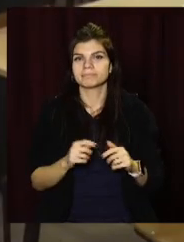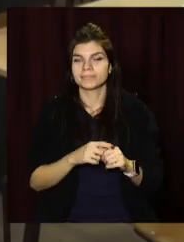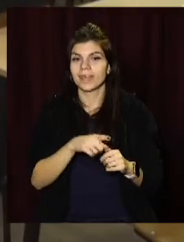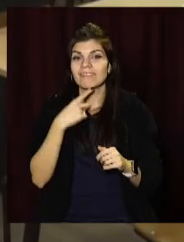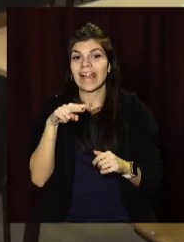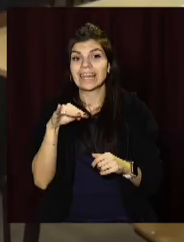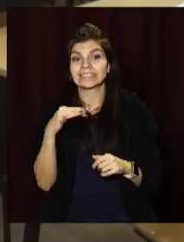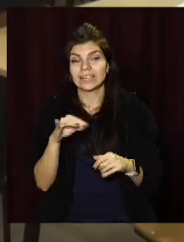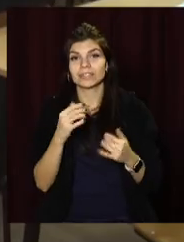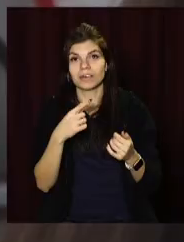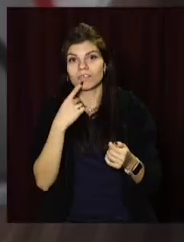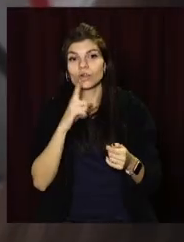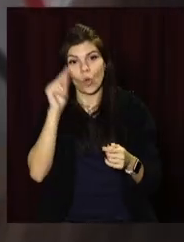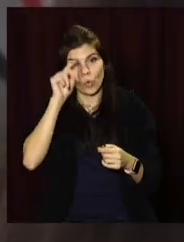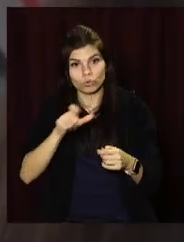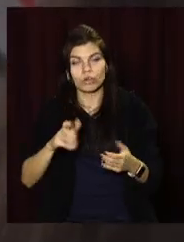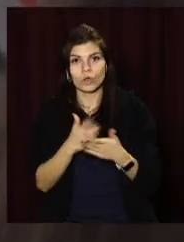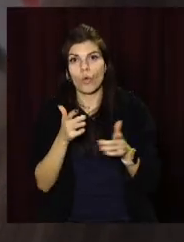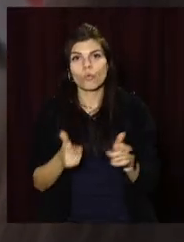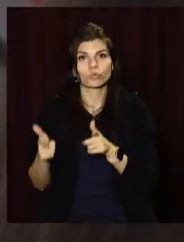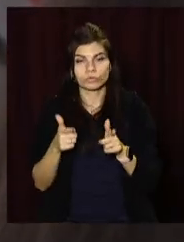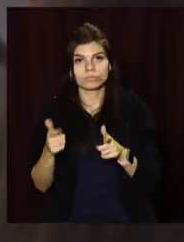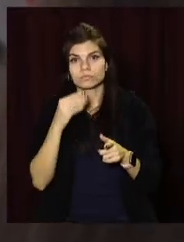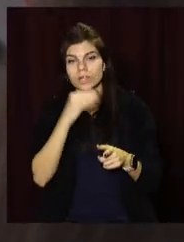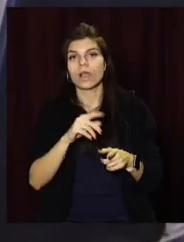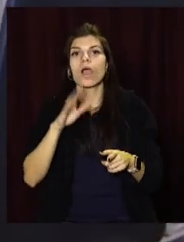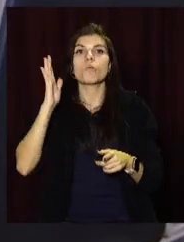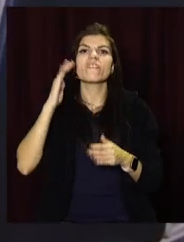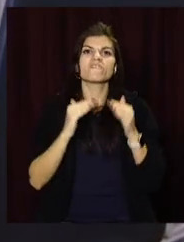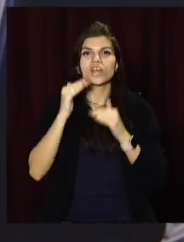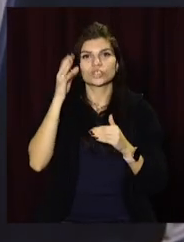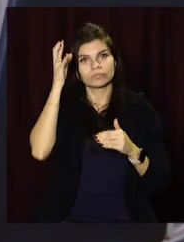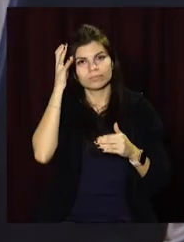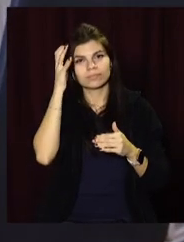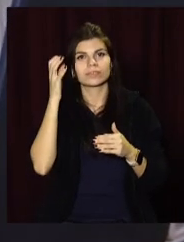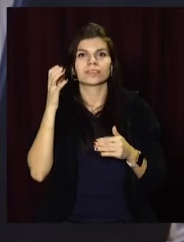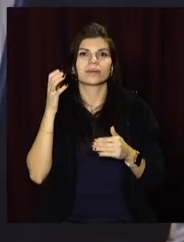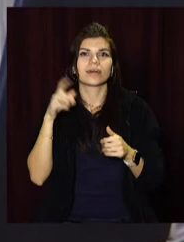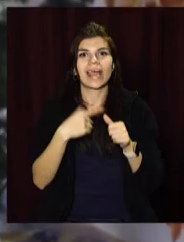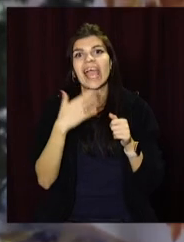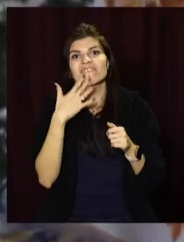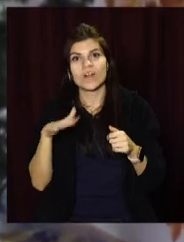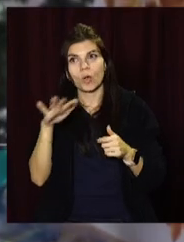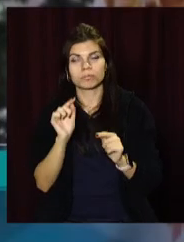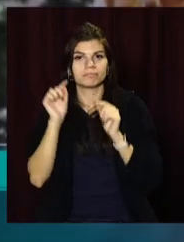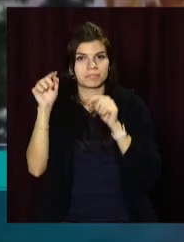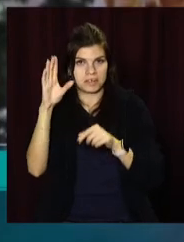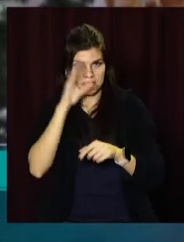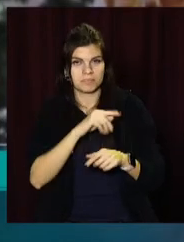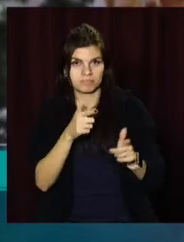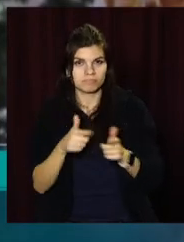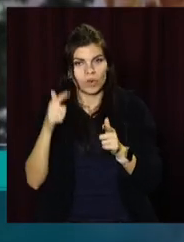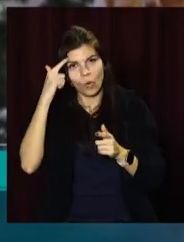ліцей запевняють, учні мають достатню підготовку, аби вступити до провідних вишів України, ба навіть Європи. Більш за все мені